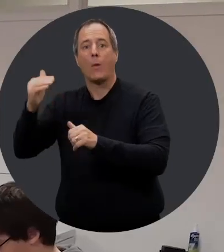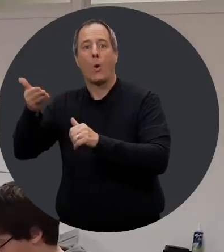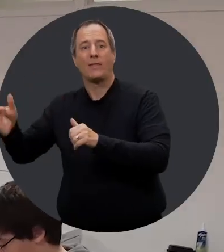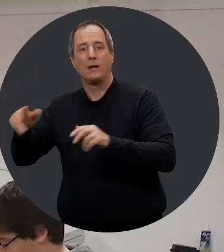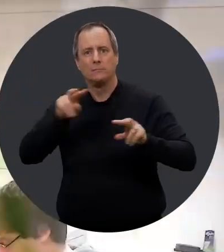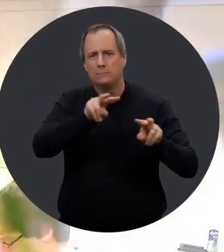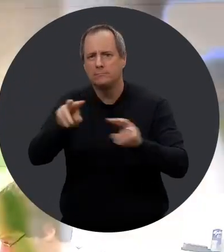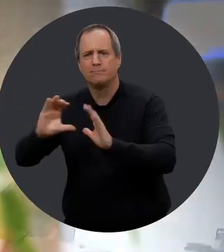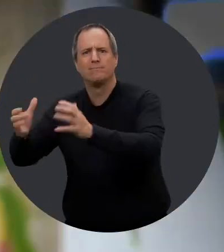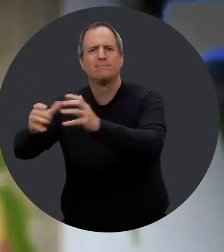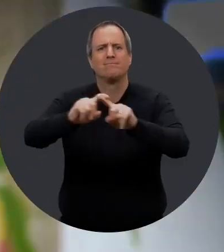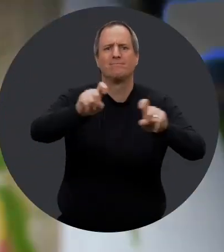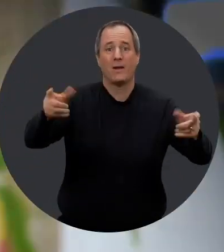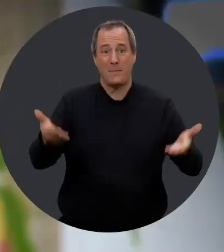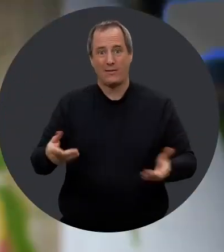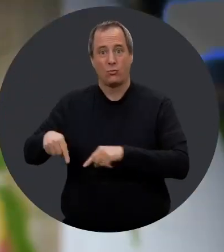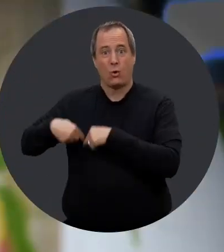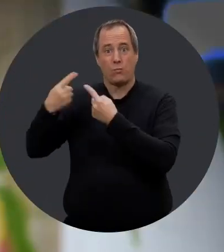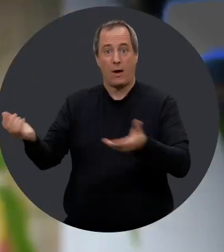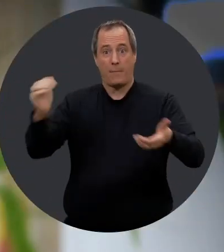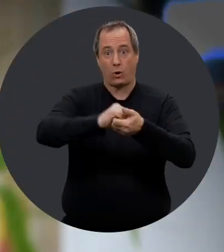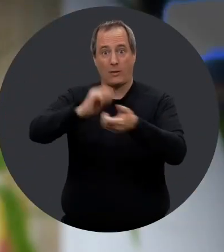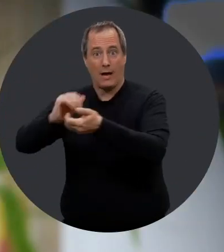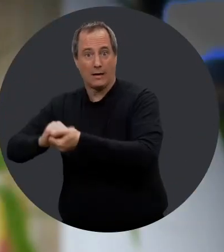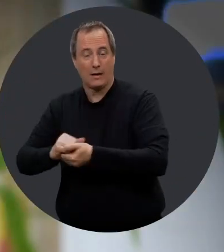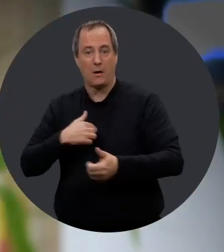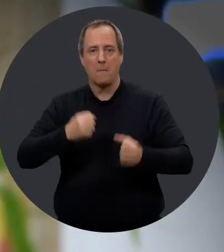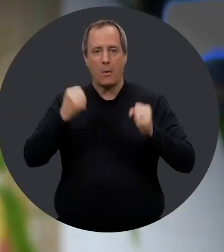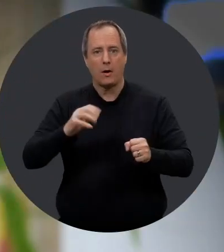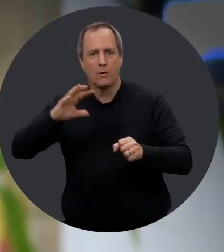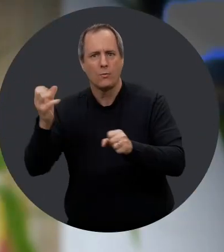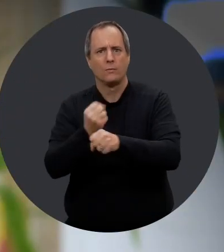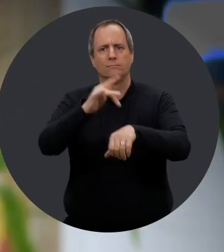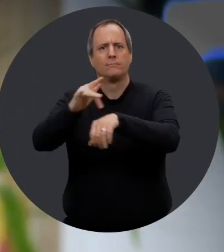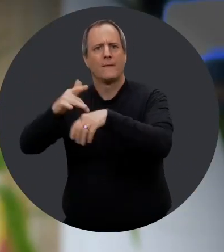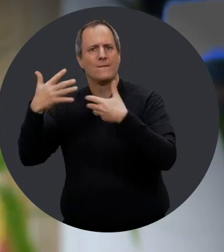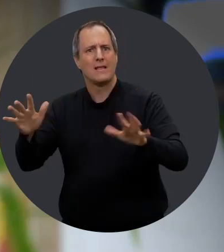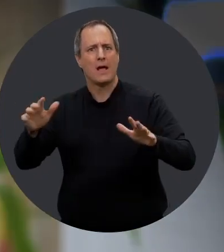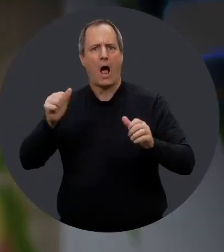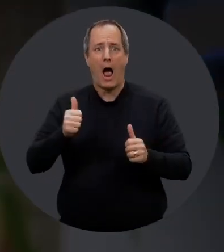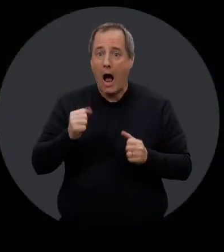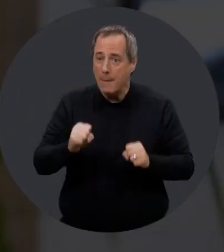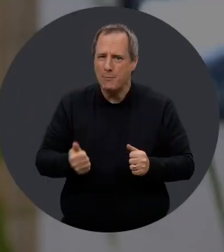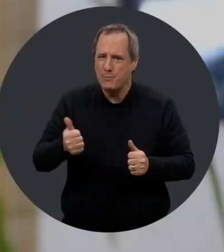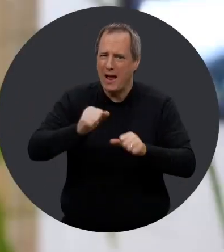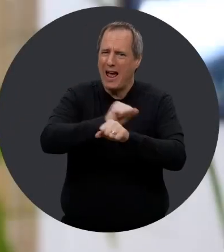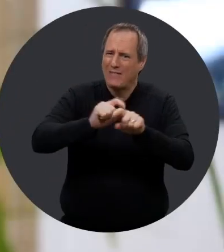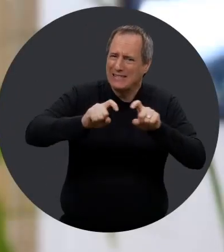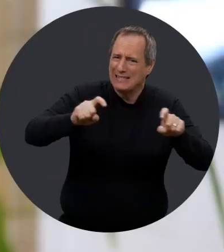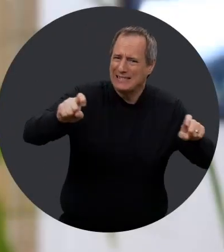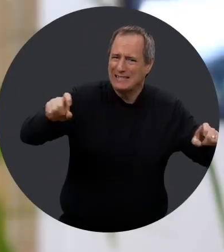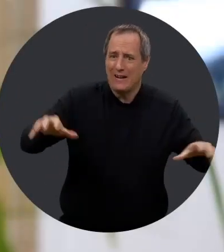Moi, j'assure le lien entre le centre d'éducation des adultes et le centre d'activité de la Haute-Côte. On regarde différentes sphères